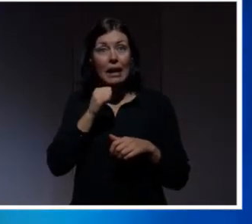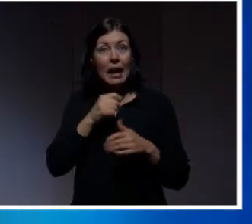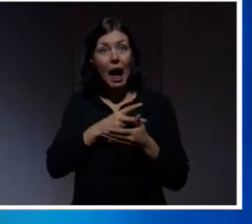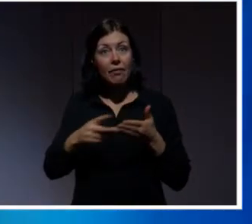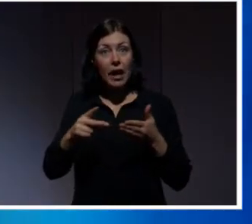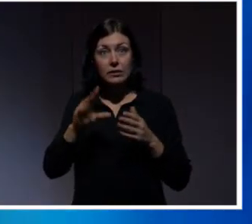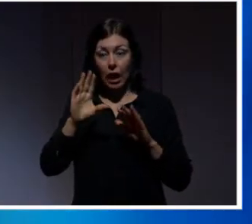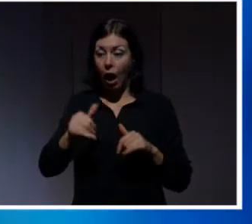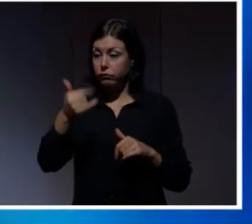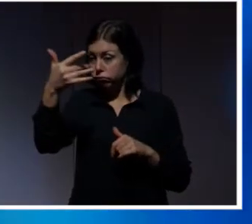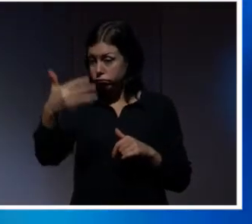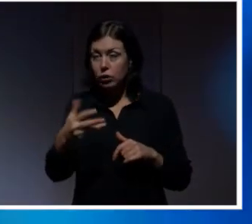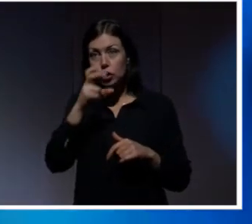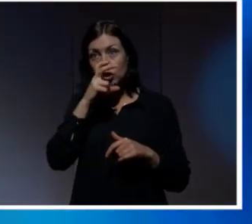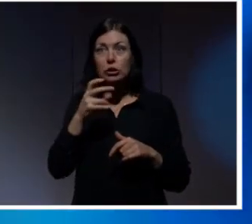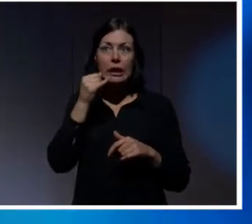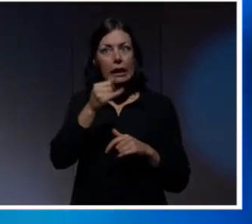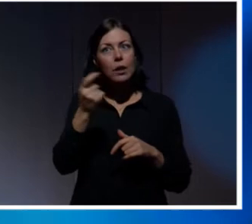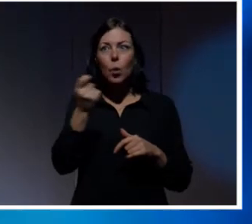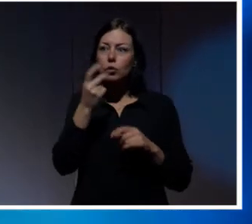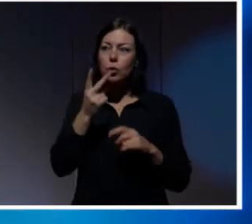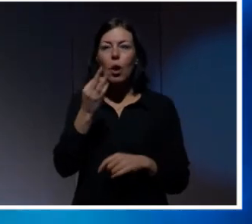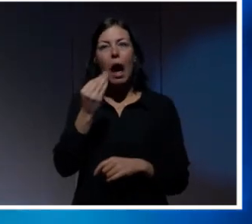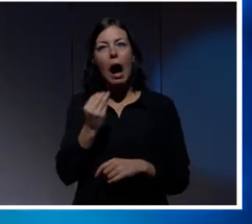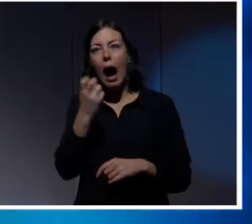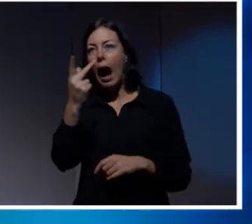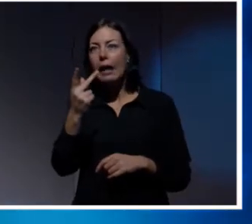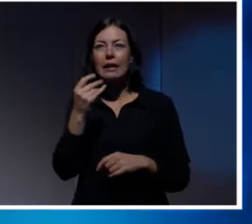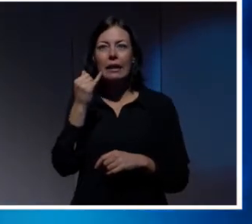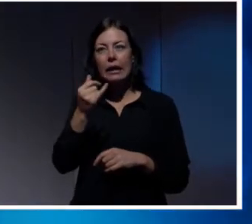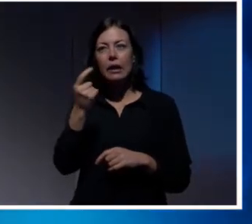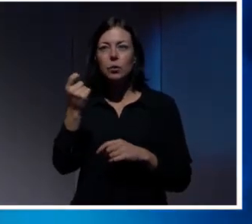hacken som har varit? I någon av alla de här läckta lösnordsdatabaserna?